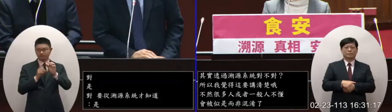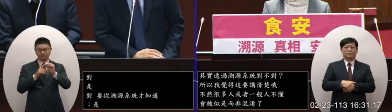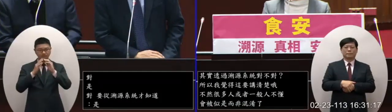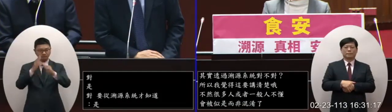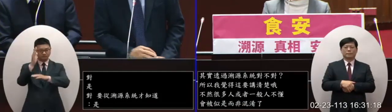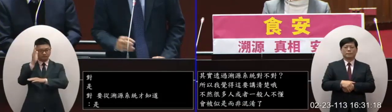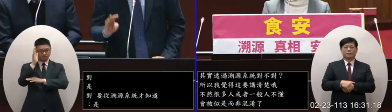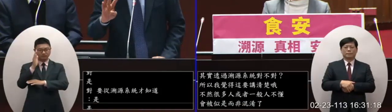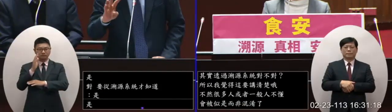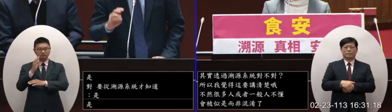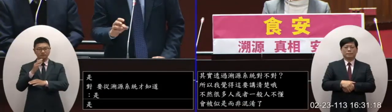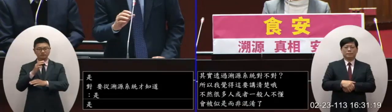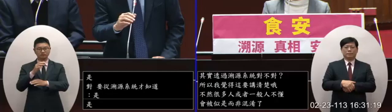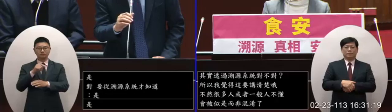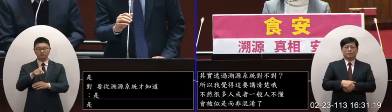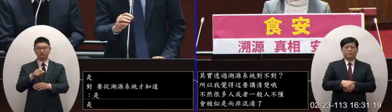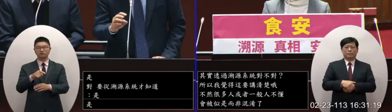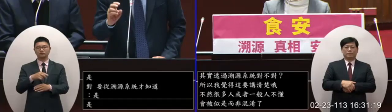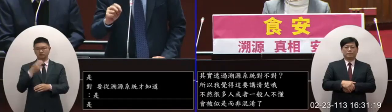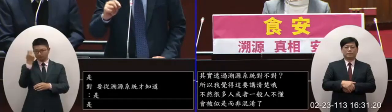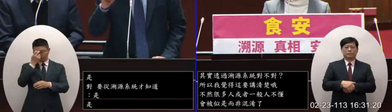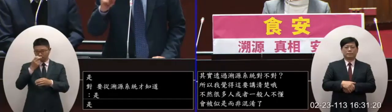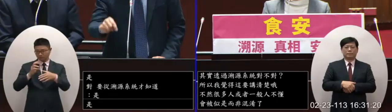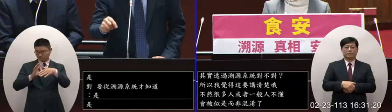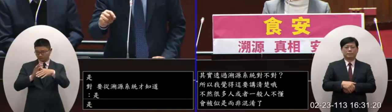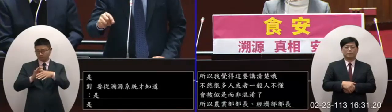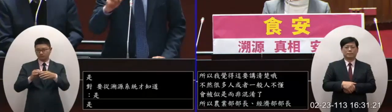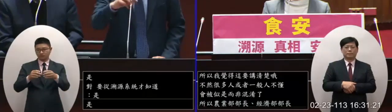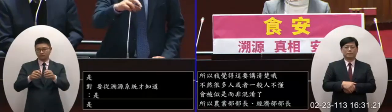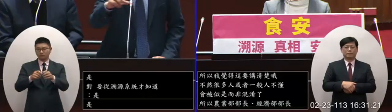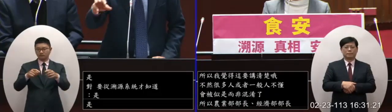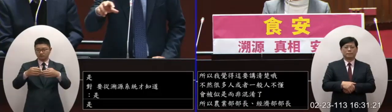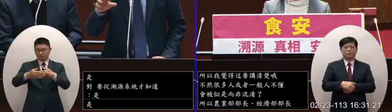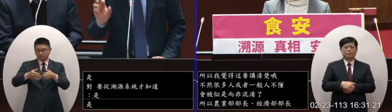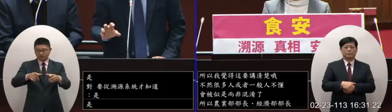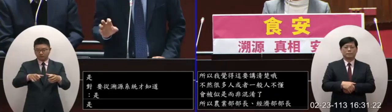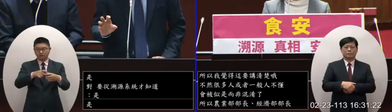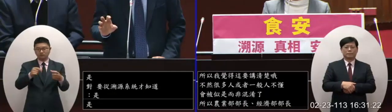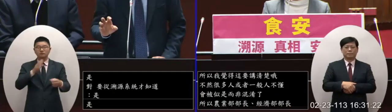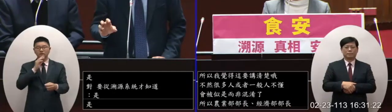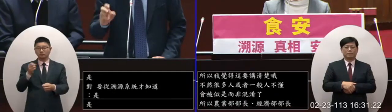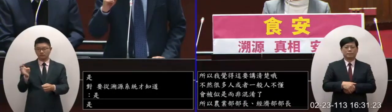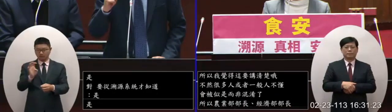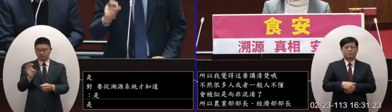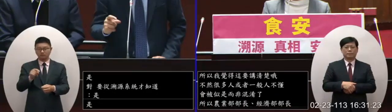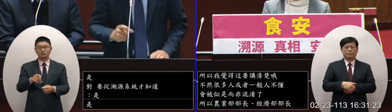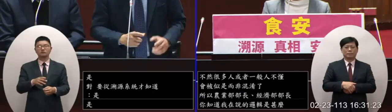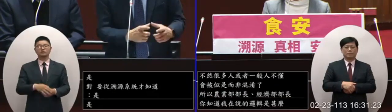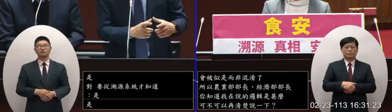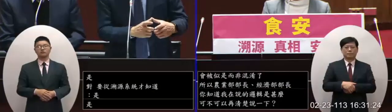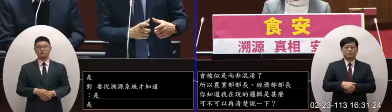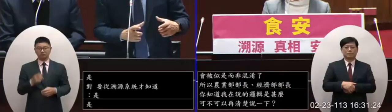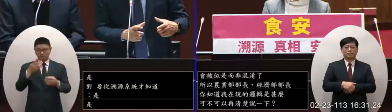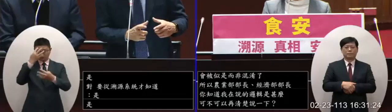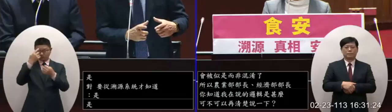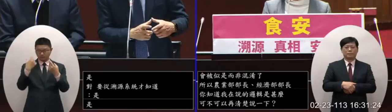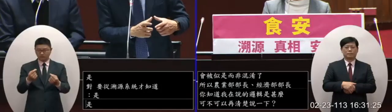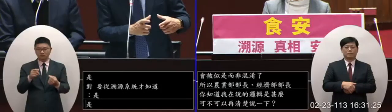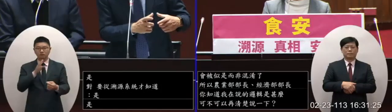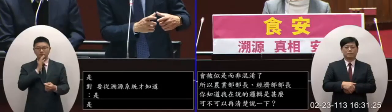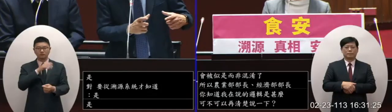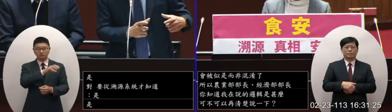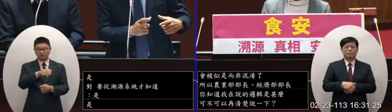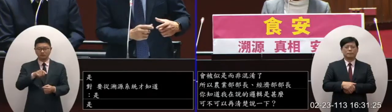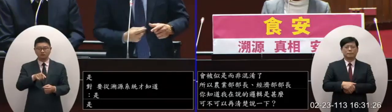政我所取的這40個樣品齁他是在同一天在不同的地區去取樣那針對這個同一批的